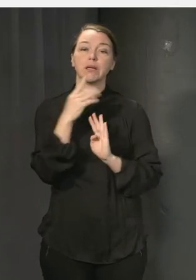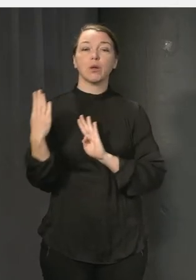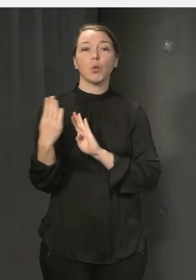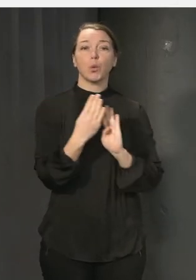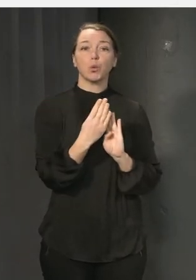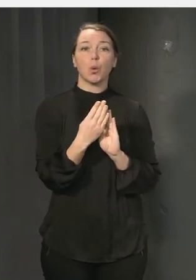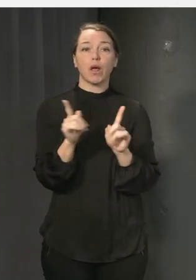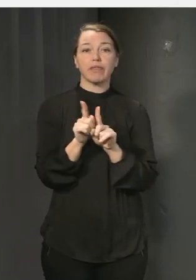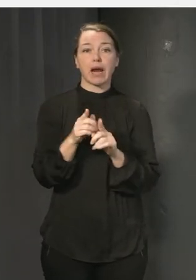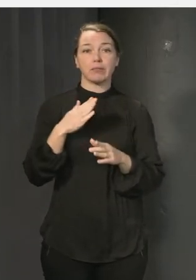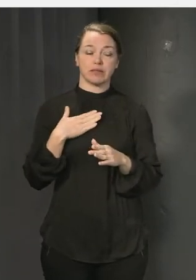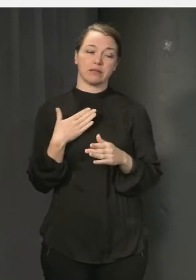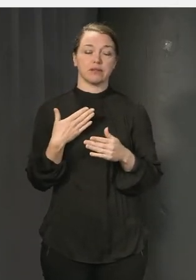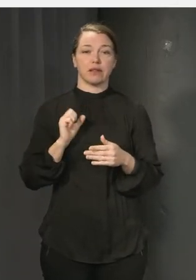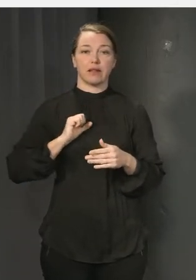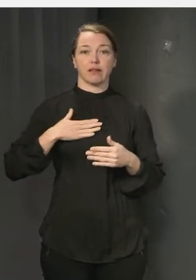Utan det är väldigt avskilt.